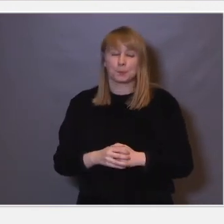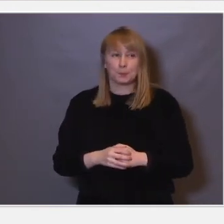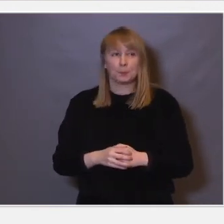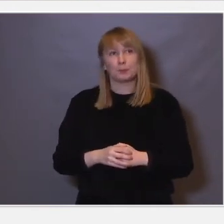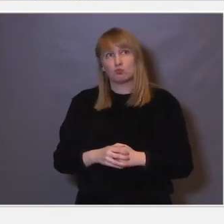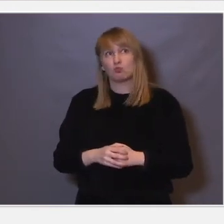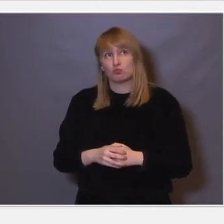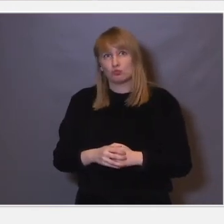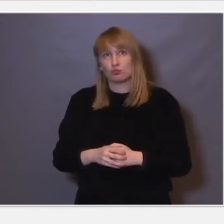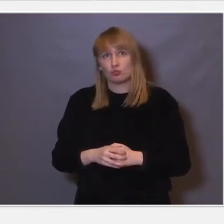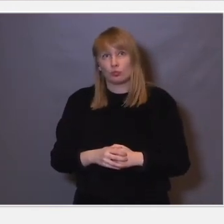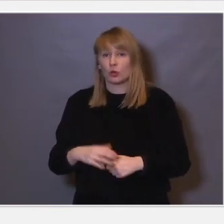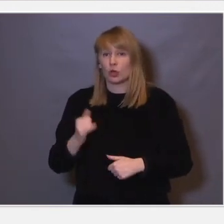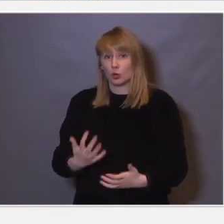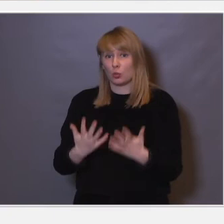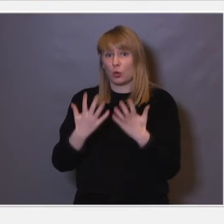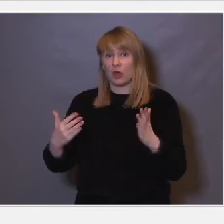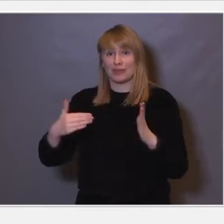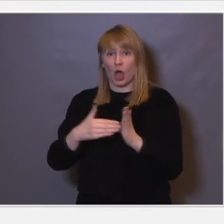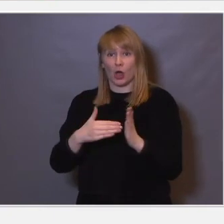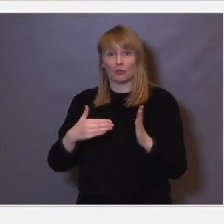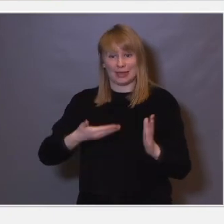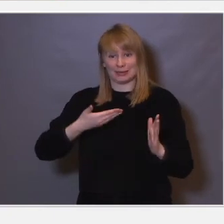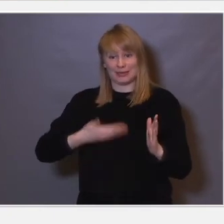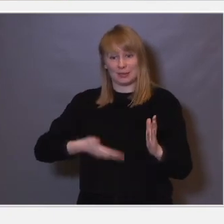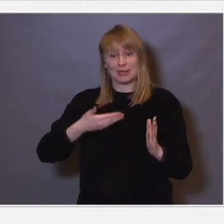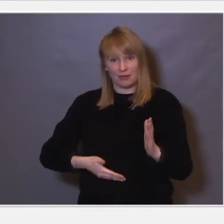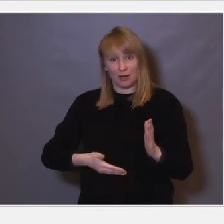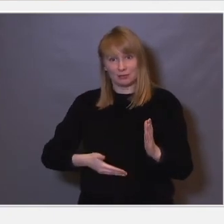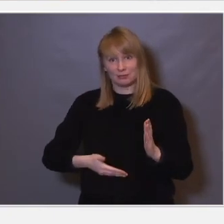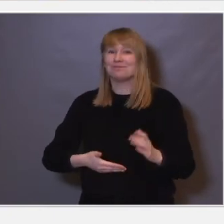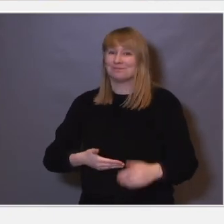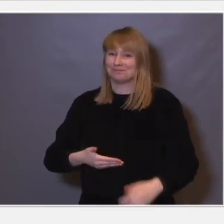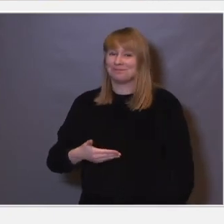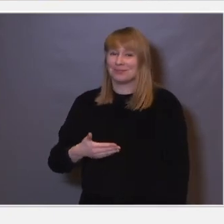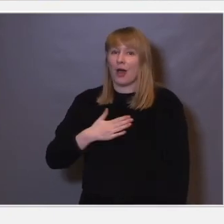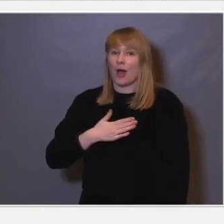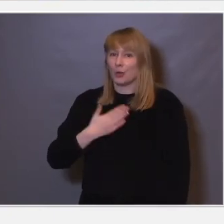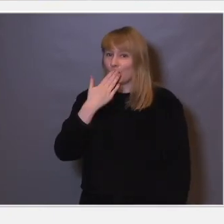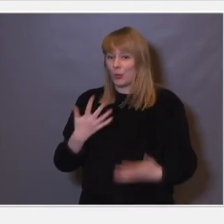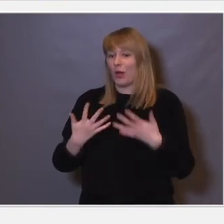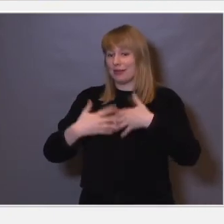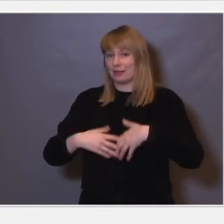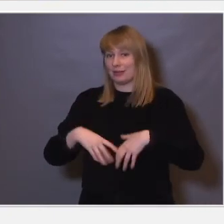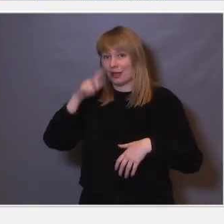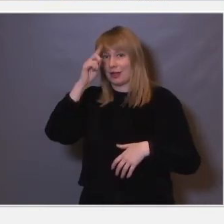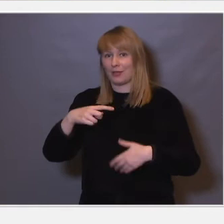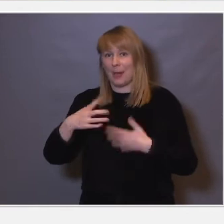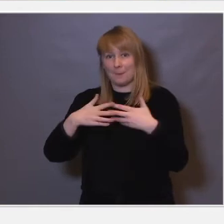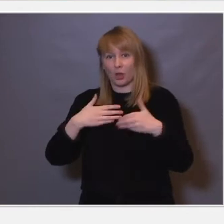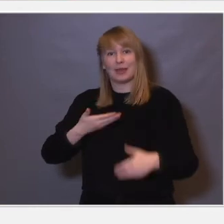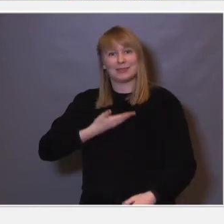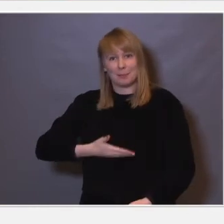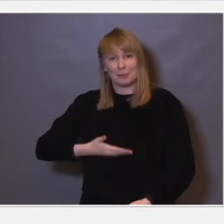vanlige antidepressiva, de har jo selvfølgelig en god virkning i å behandle depresjon, men de er også